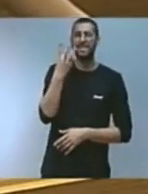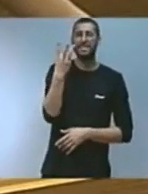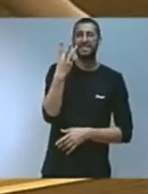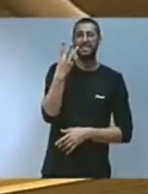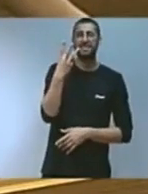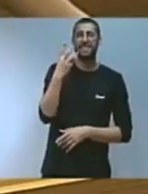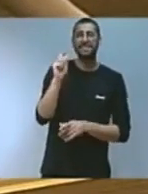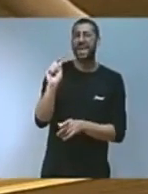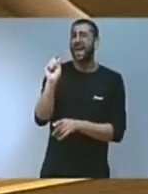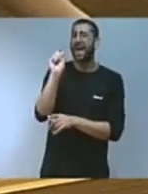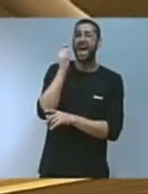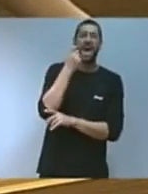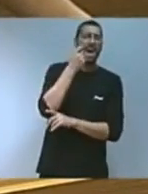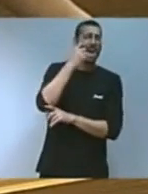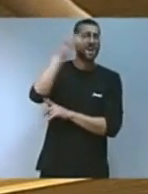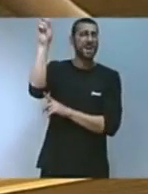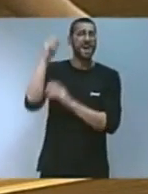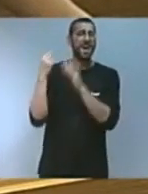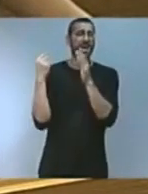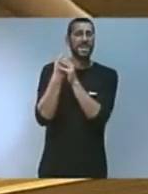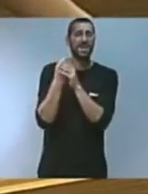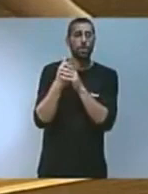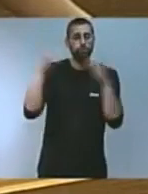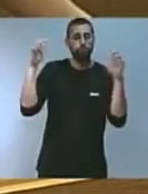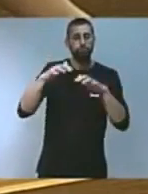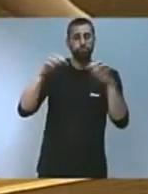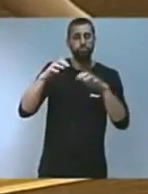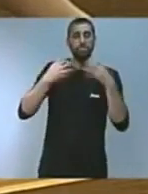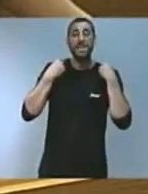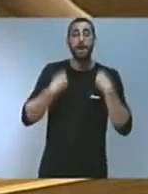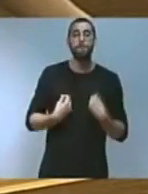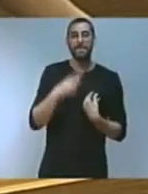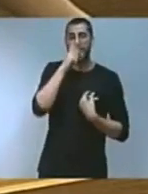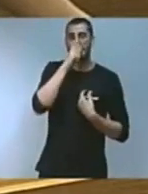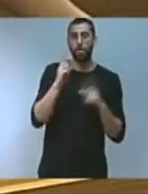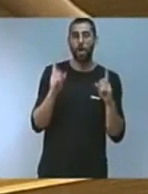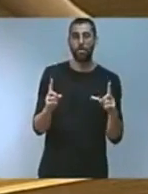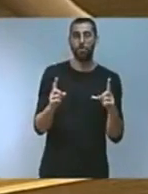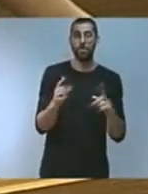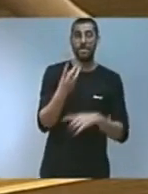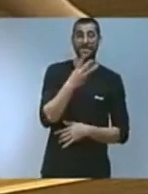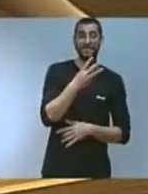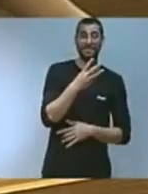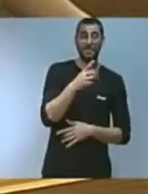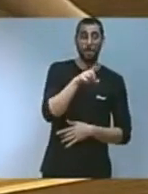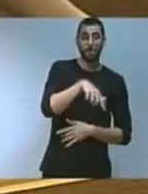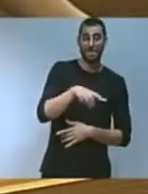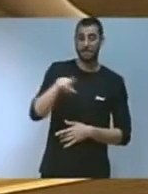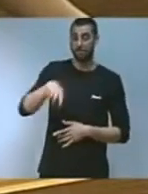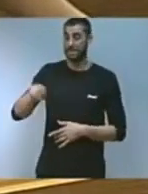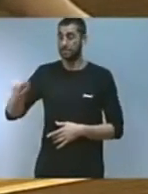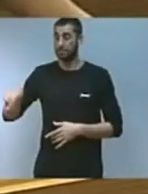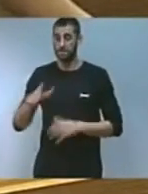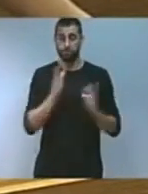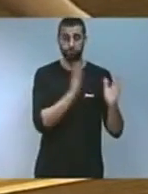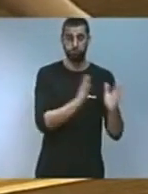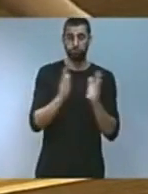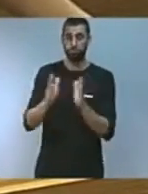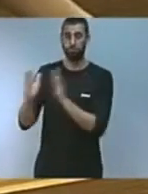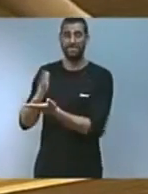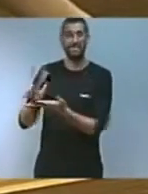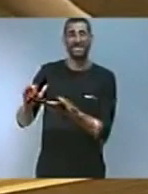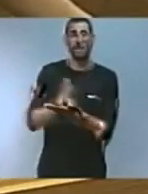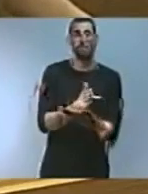récords de precipitació diària en el mateix any, en tres meses diferents, lluvies molt fortes o